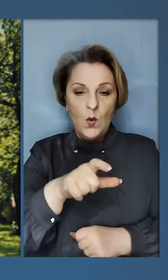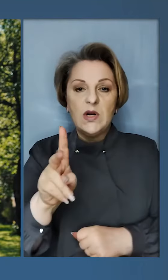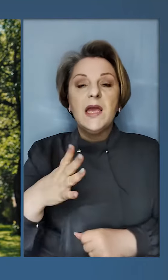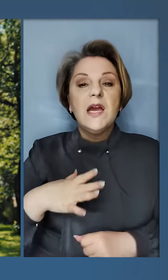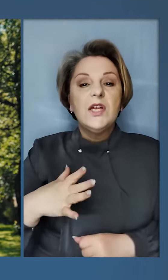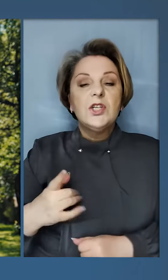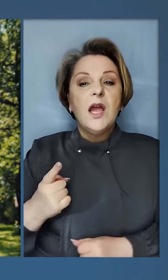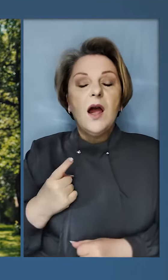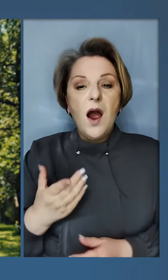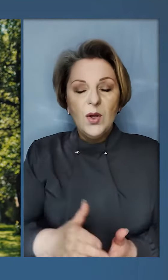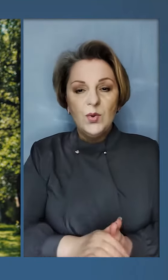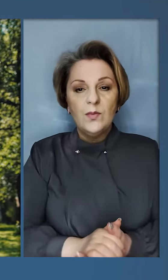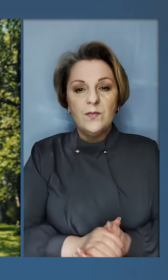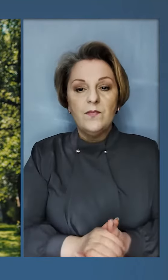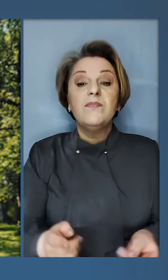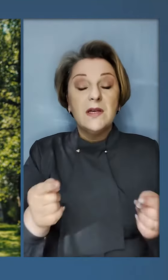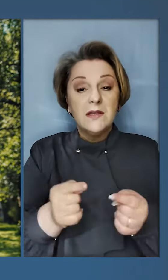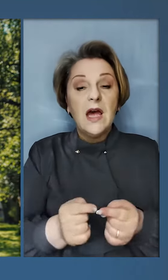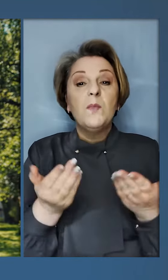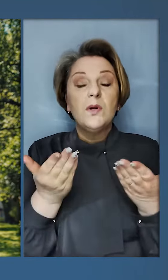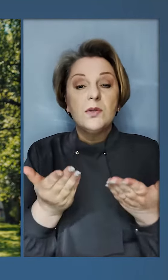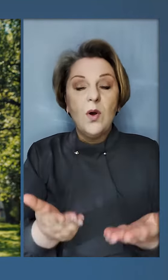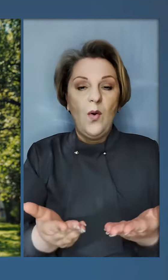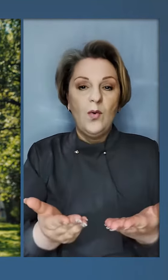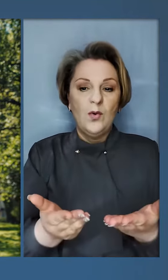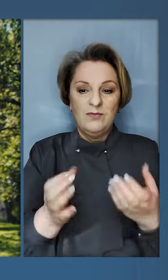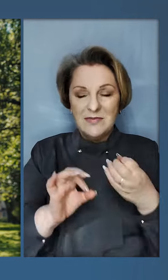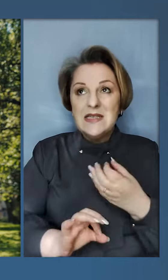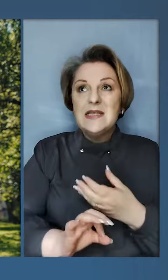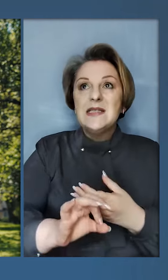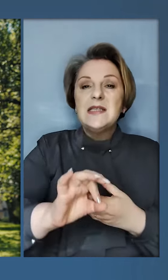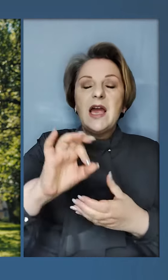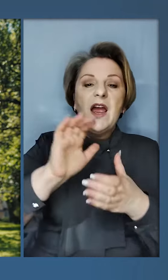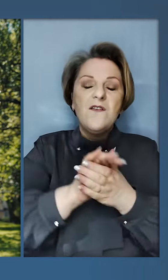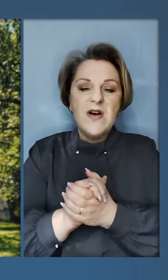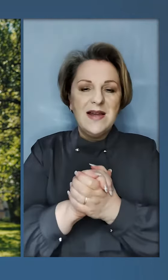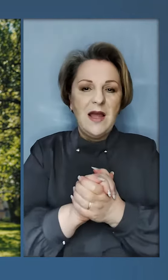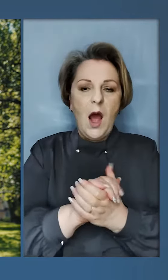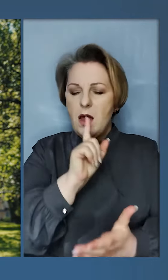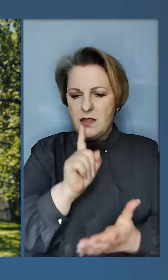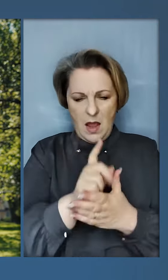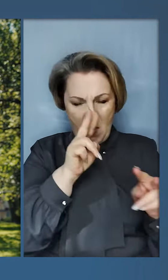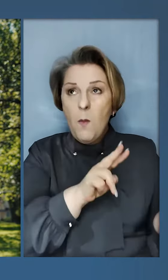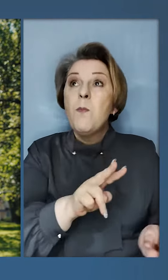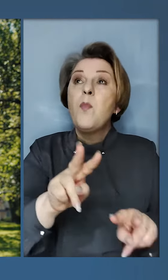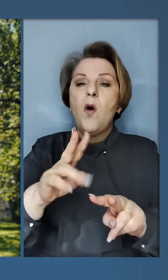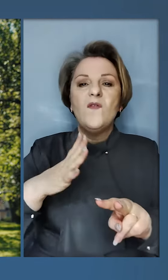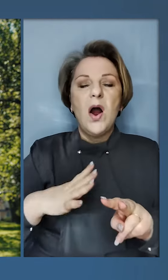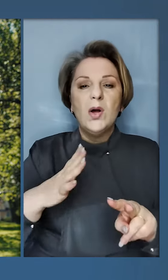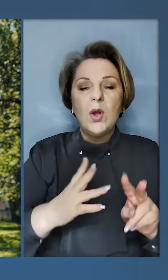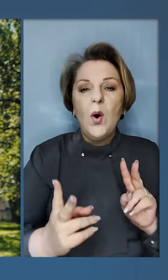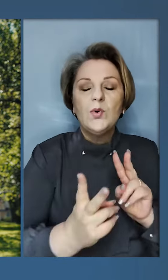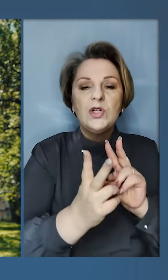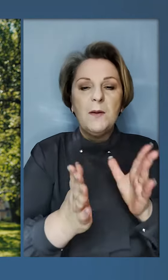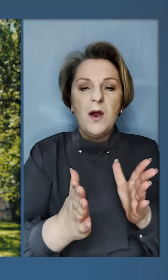українців, які чекають саме цього світанку. І неодмінно побачать його.